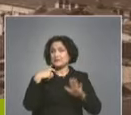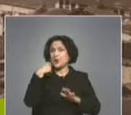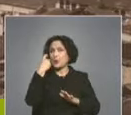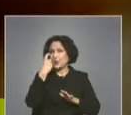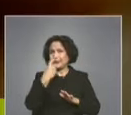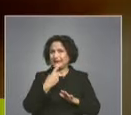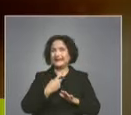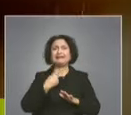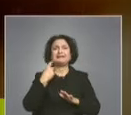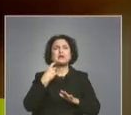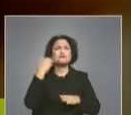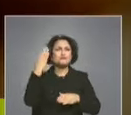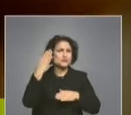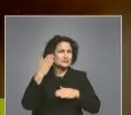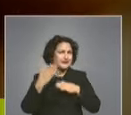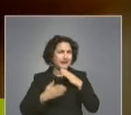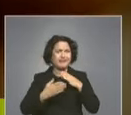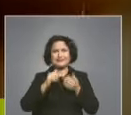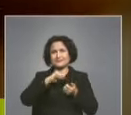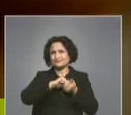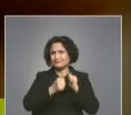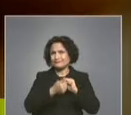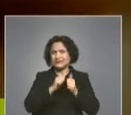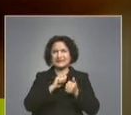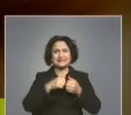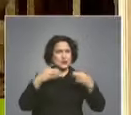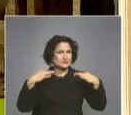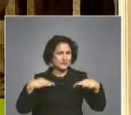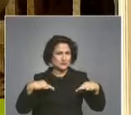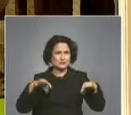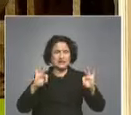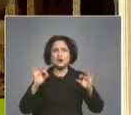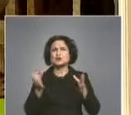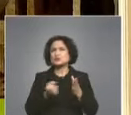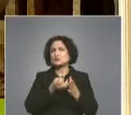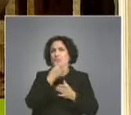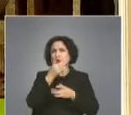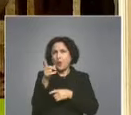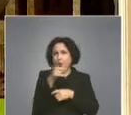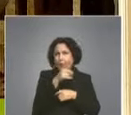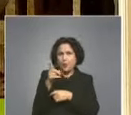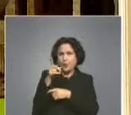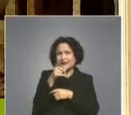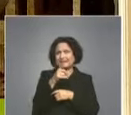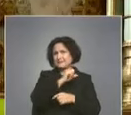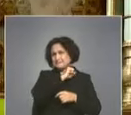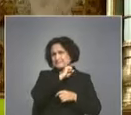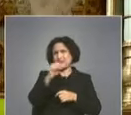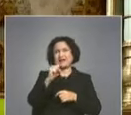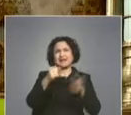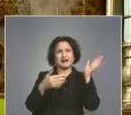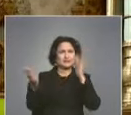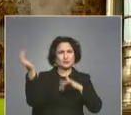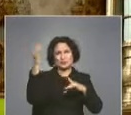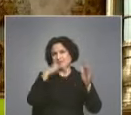в дните на последните боеве за освобождението на Пловдив, случайен снаряд от руско урадие пада върху емблематичната